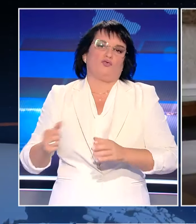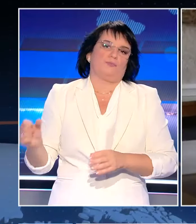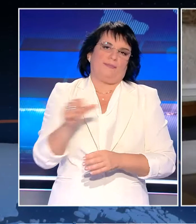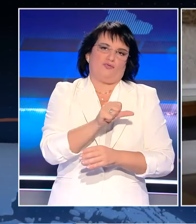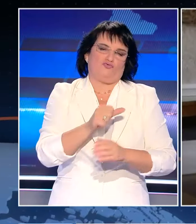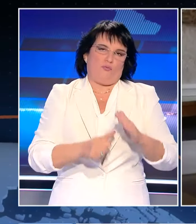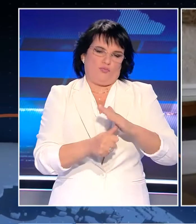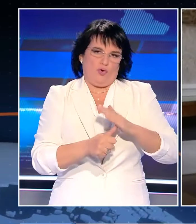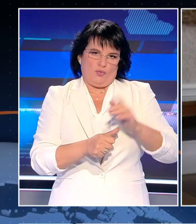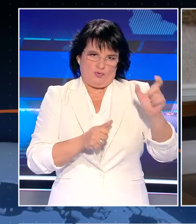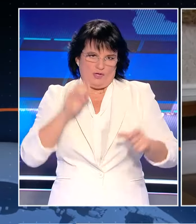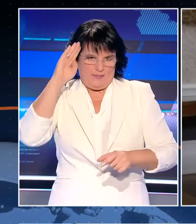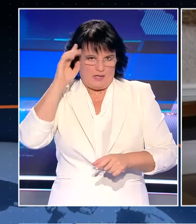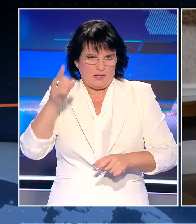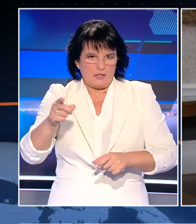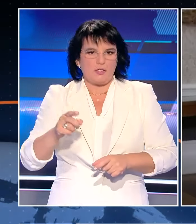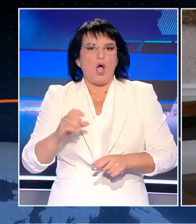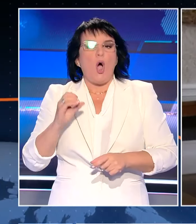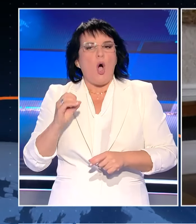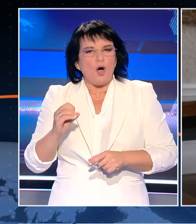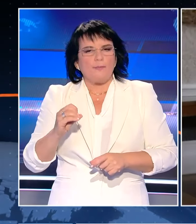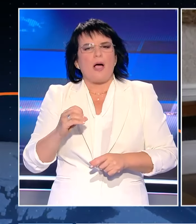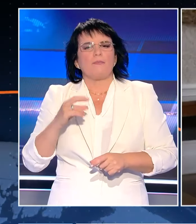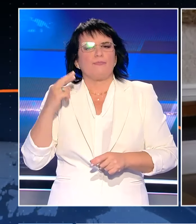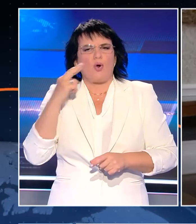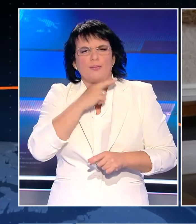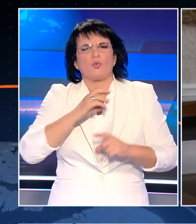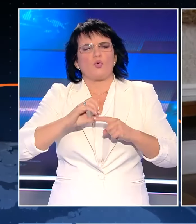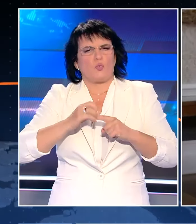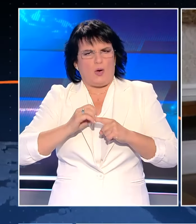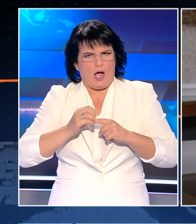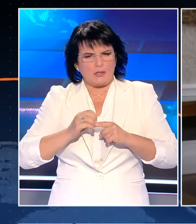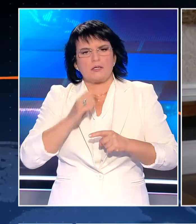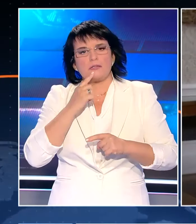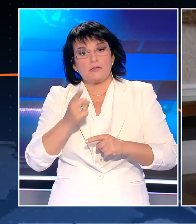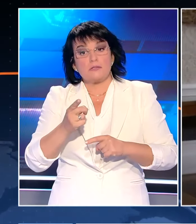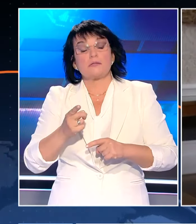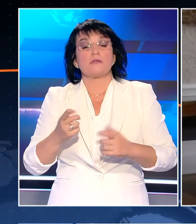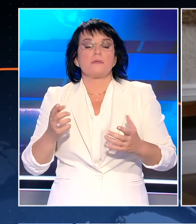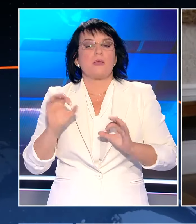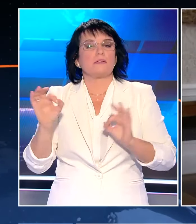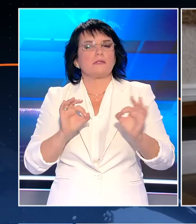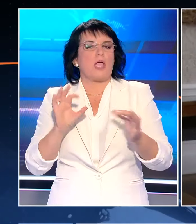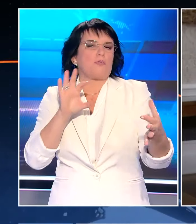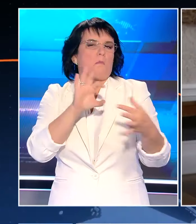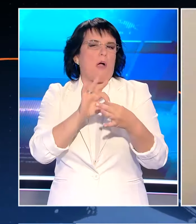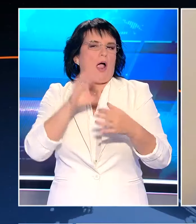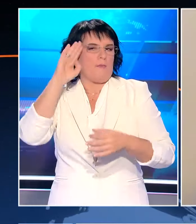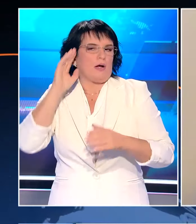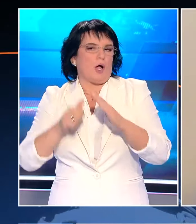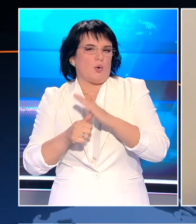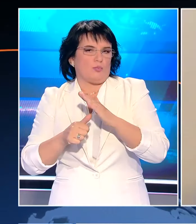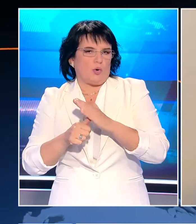Ήκο. Ο Βίκτορ Όρμπαν ήταν μεταξύ άλλων ηγετών από τους πρώτους που τηλεφώνησαν τον Τόναλτ Τραμπ με τον πρωθυπουργό της Ουγγαρίας να δηλώνει ότι έχει μεγάλα σχέδια με τον νέο-αμερικάνο πρόεδρο.